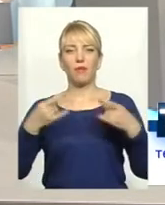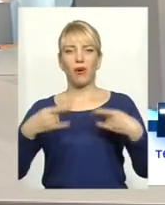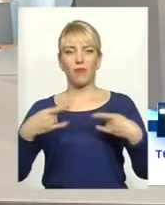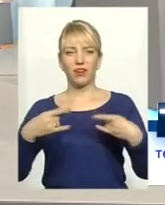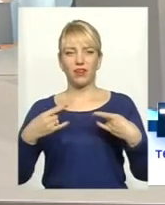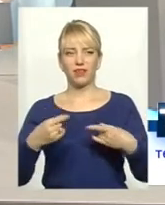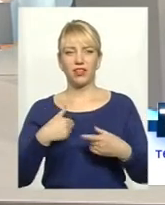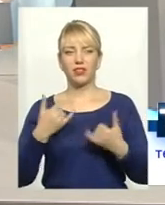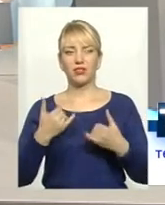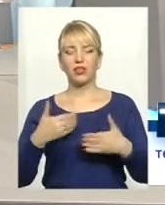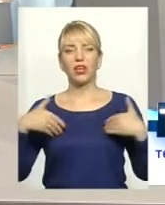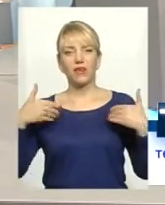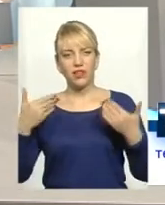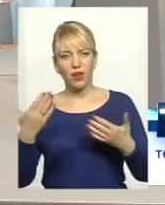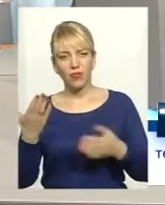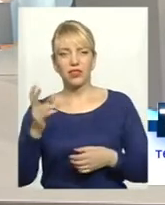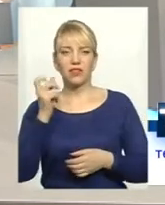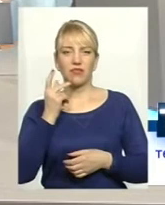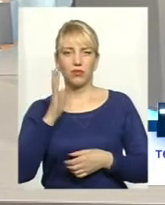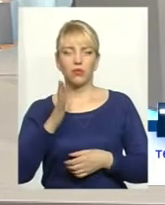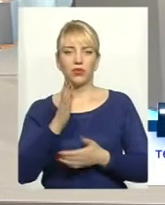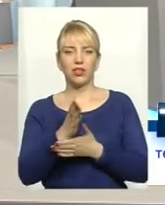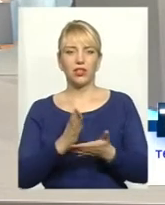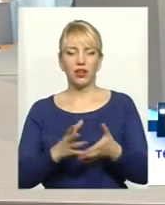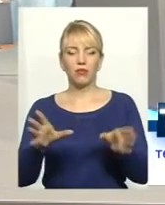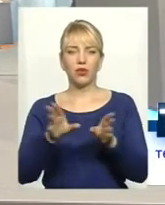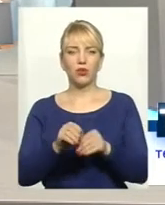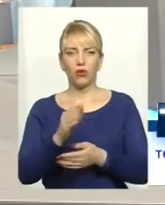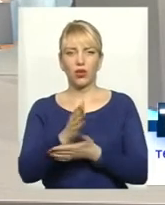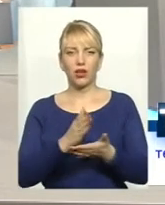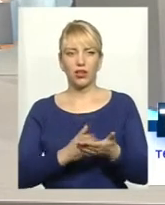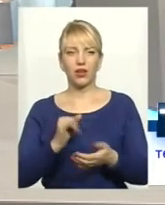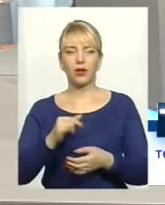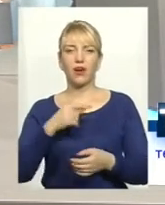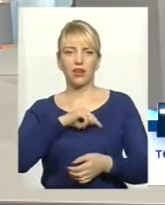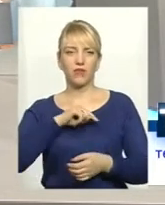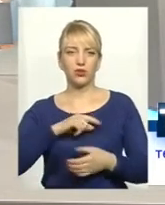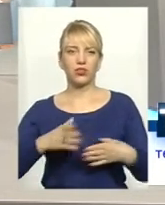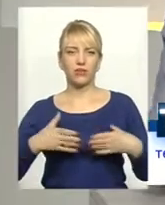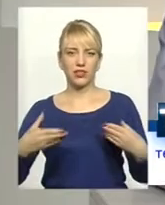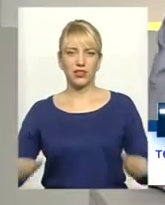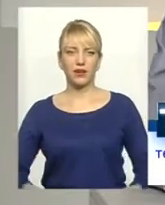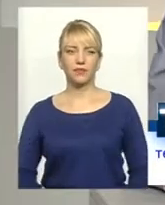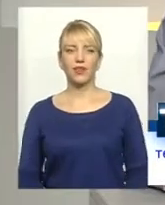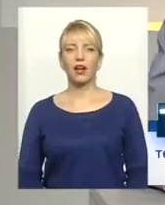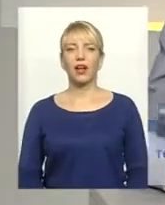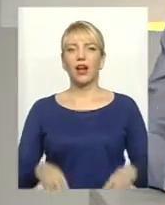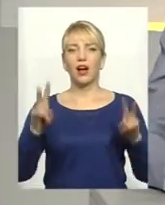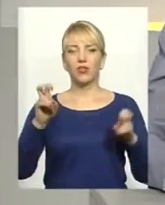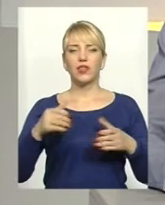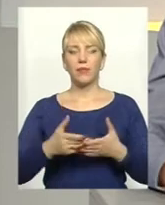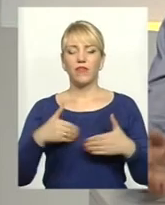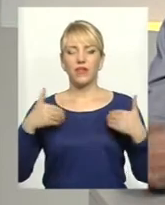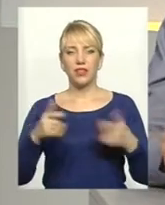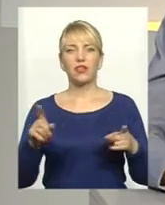Ми вас щиро вітаємо і нехай завжди у вас буде хліб і до хліба, і в душі весна. Дякую. А до теми вітань ми ще вов